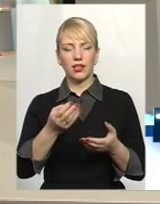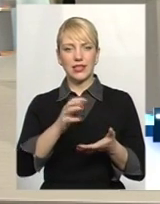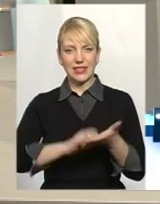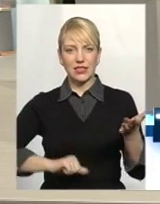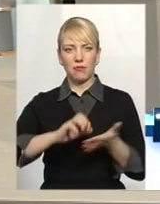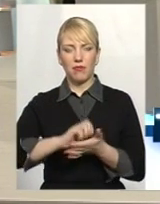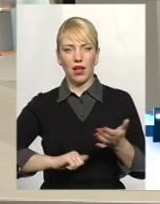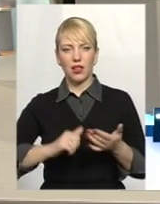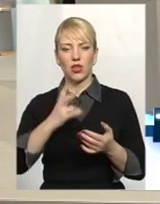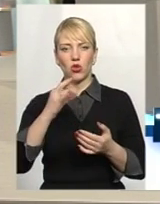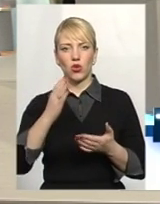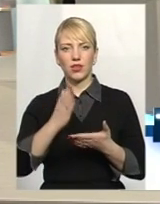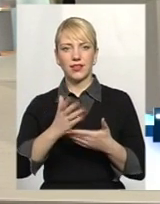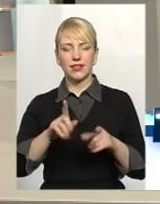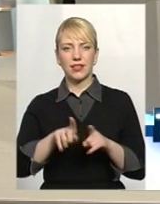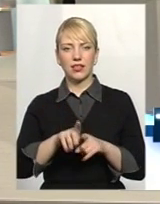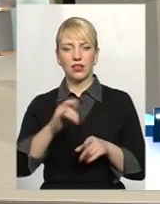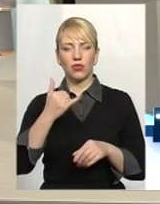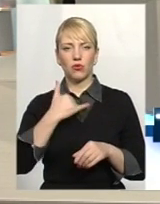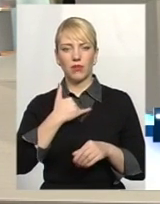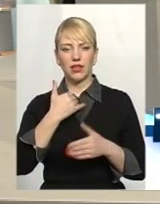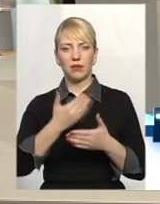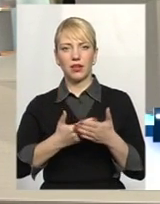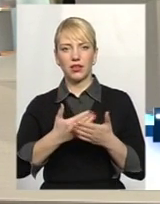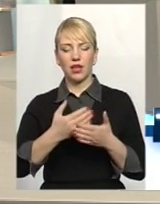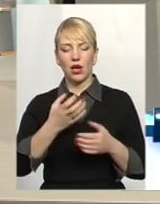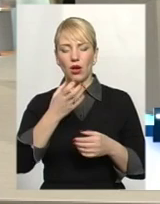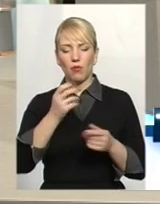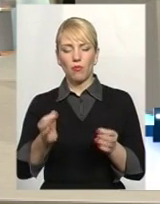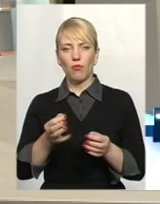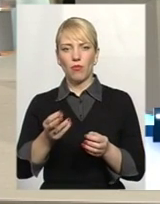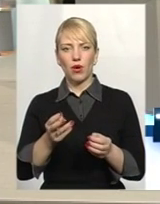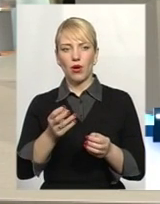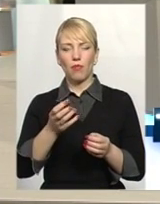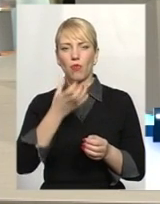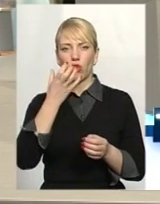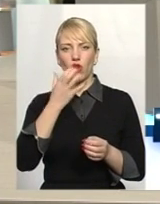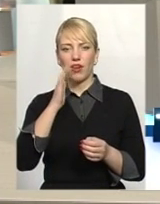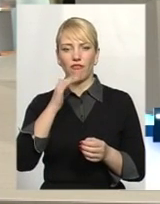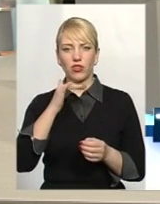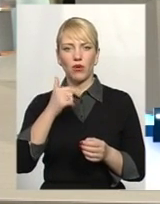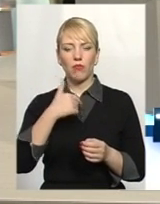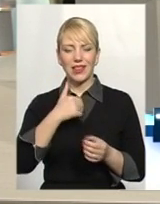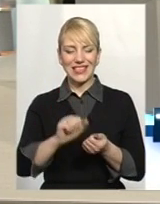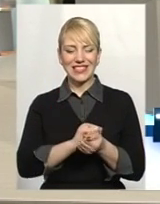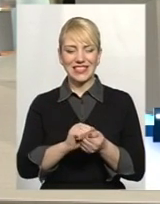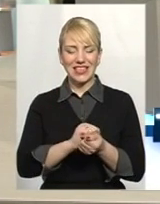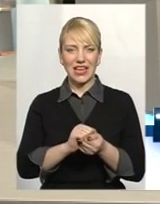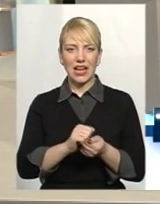є вже такі, в мене, наприклад, подогрев води. В мене стягана машина воду подогреває.